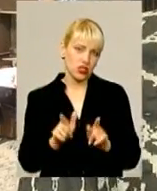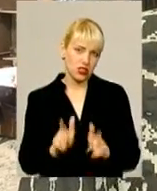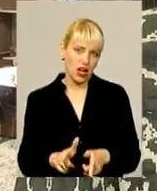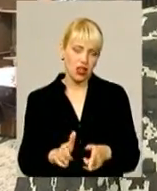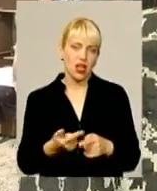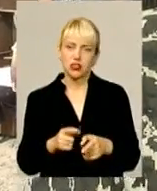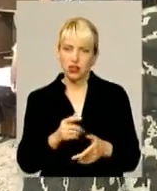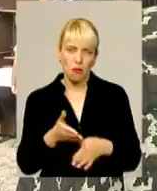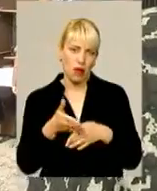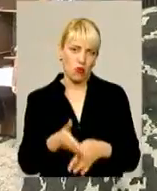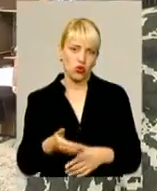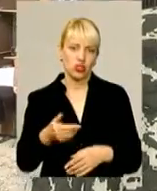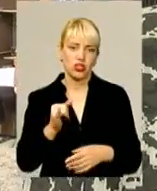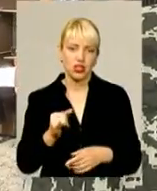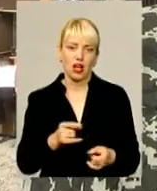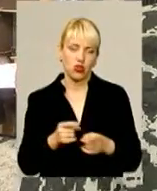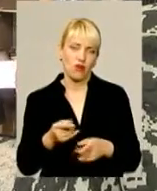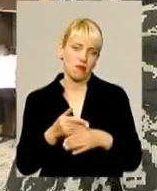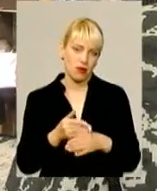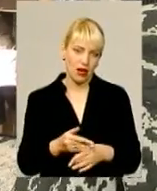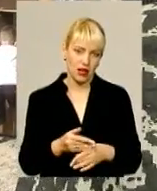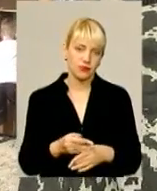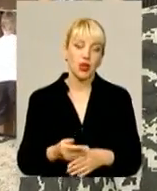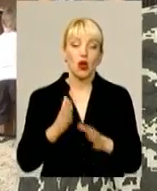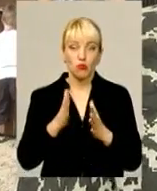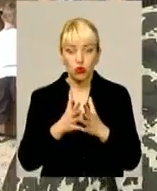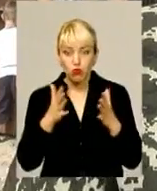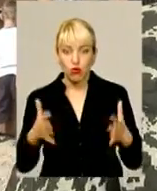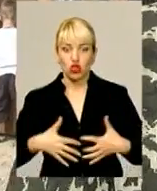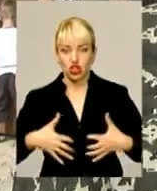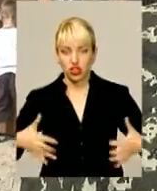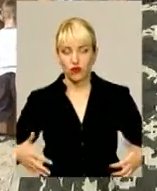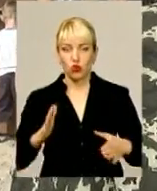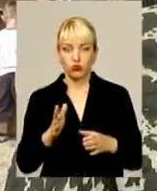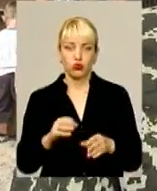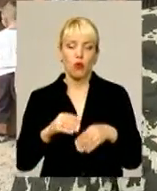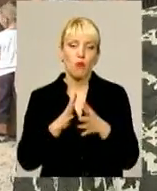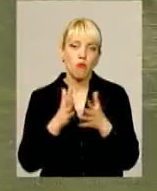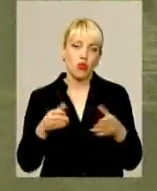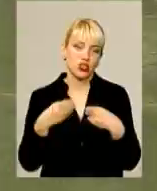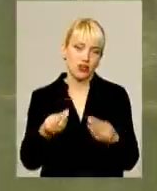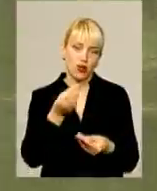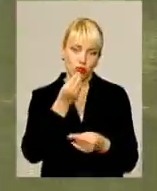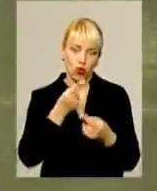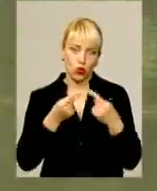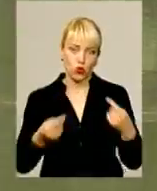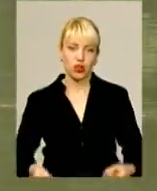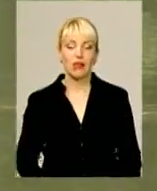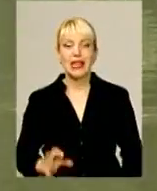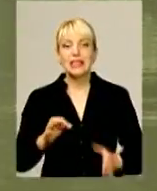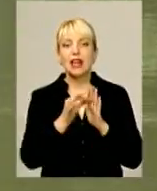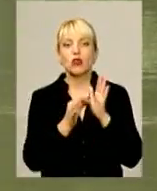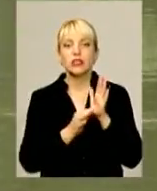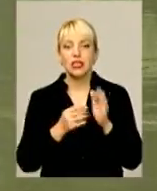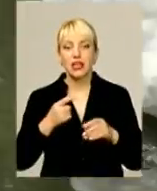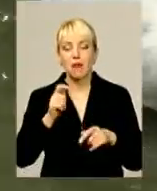звернувся, вони готові, допомагають, почали допомагати. Тобто буде більше животних, вони будуть більше давати продуктів. За оцінками експертів, для